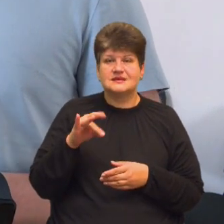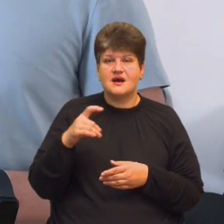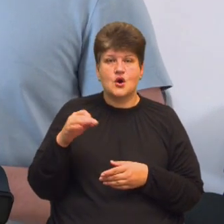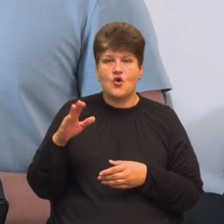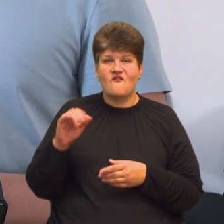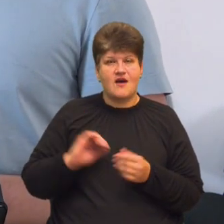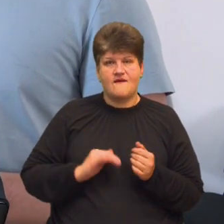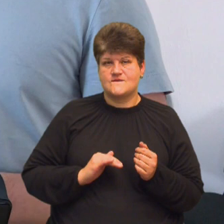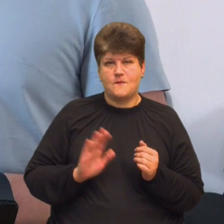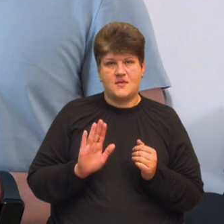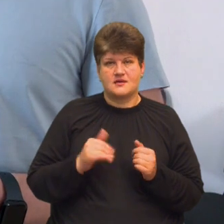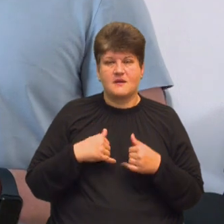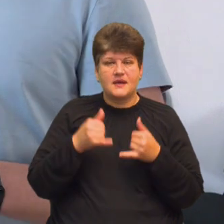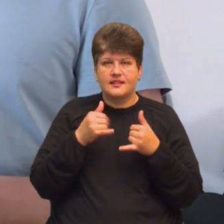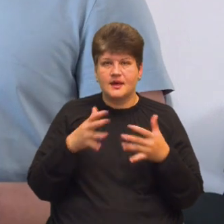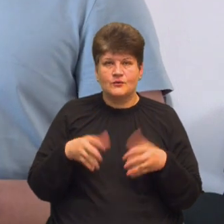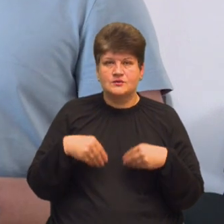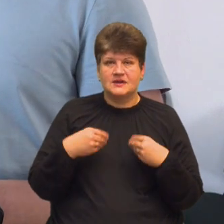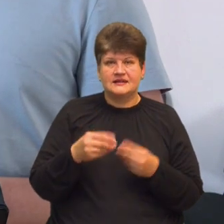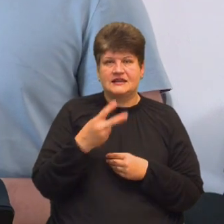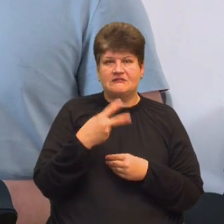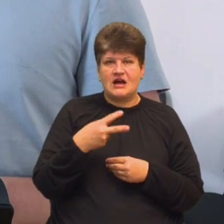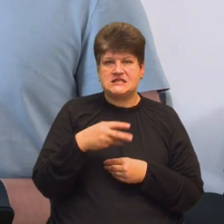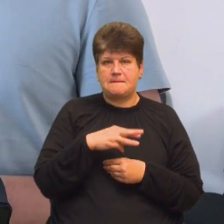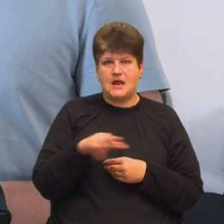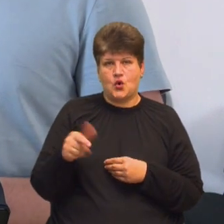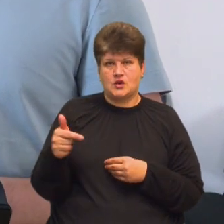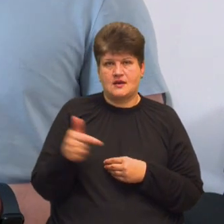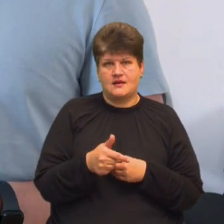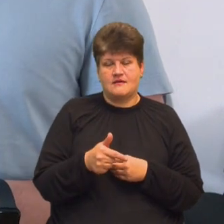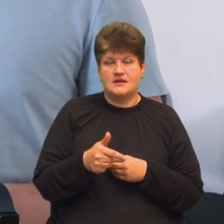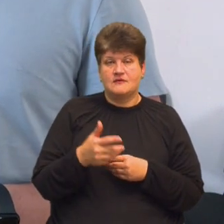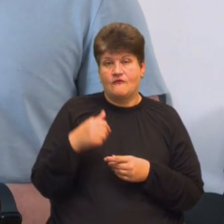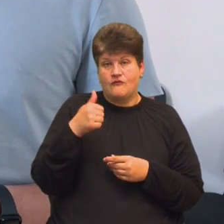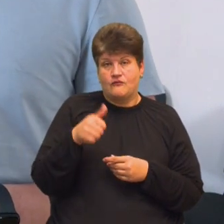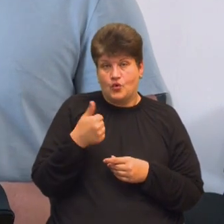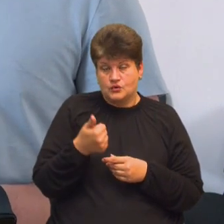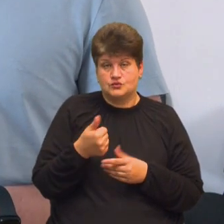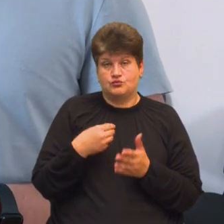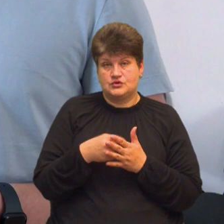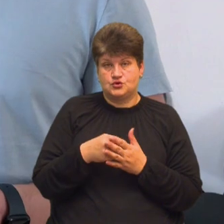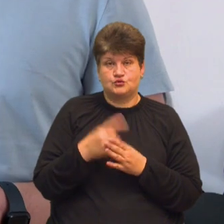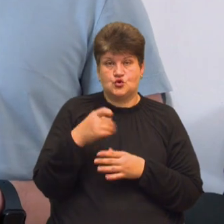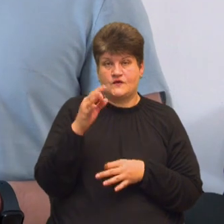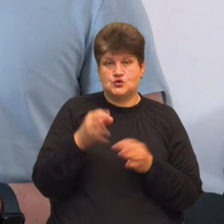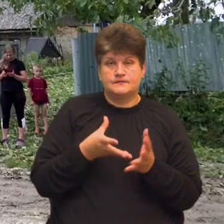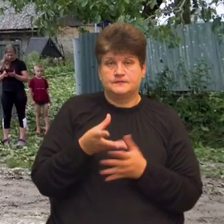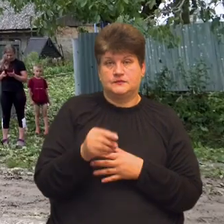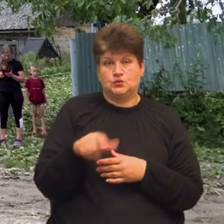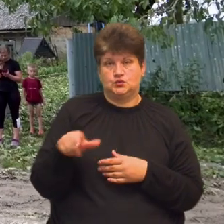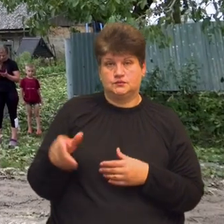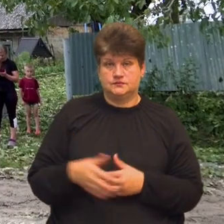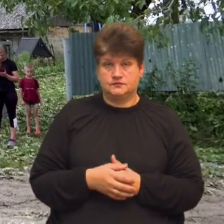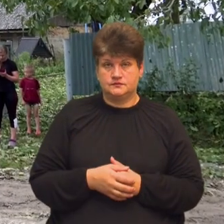можемо скерувати 20 мільйонів гривень просто посеред року з бюджету на те, щоб 100% компенсувати людям завдані збитки.